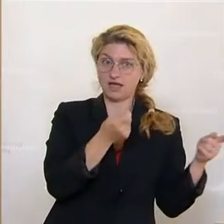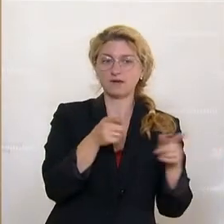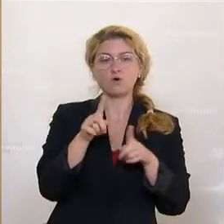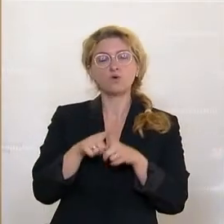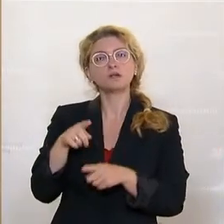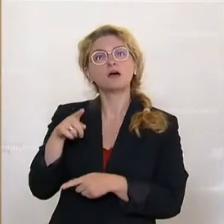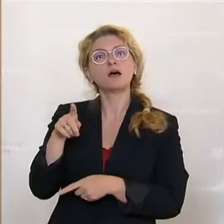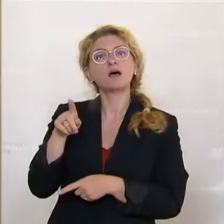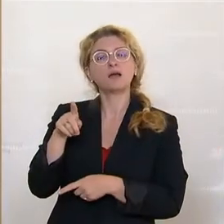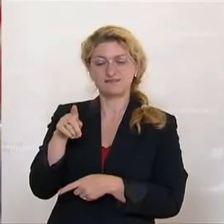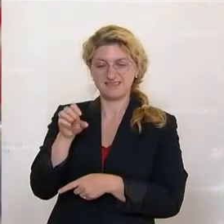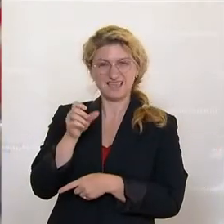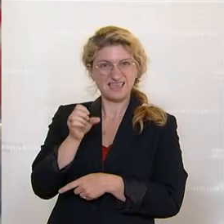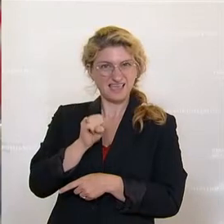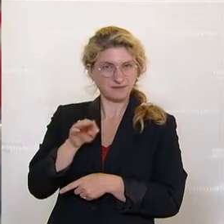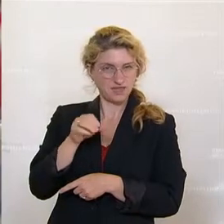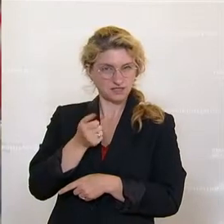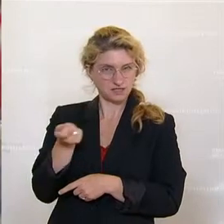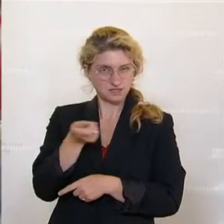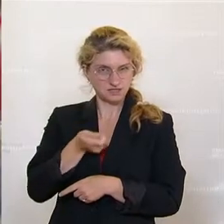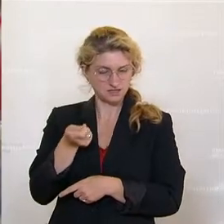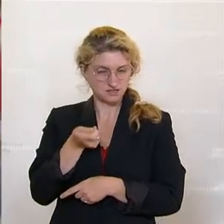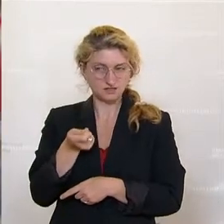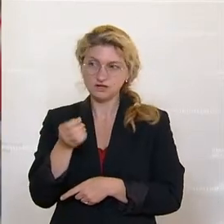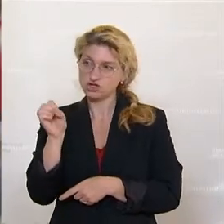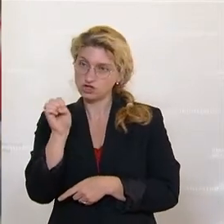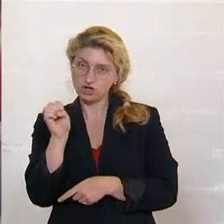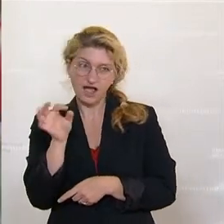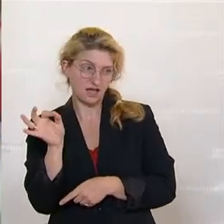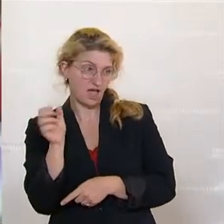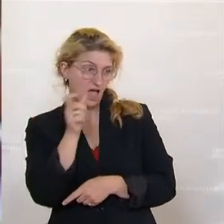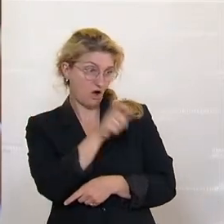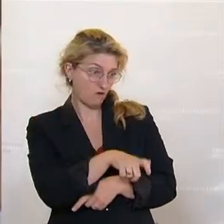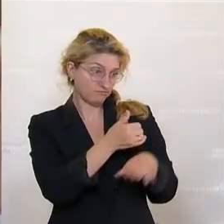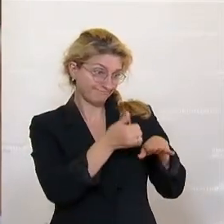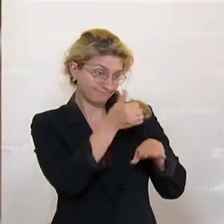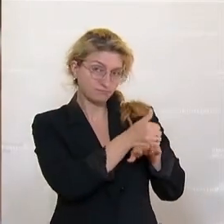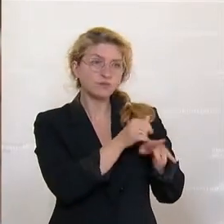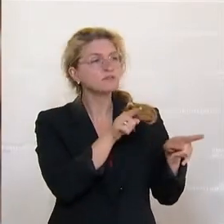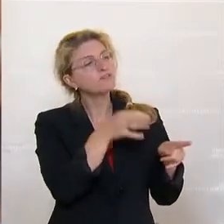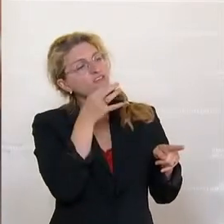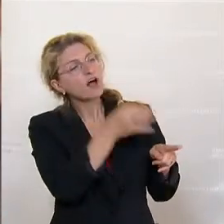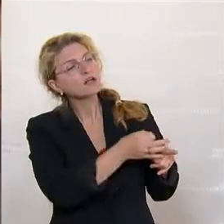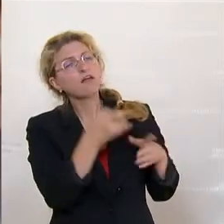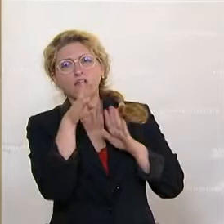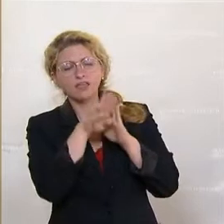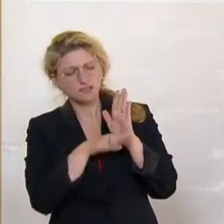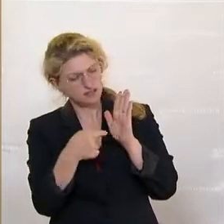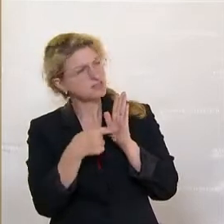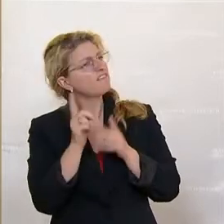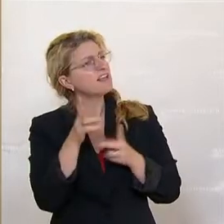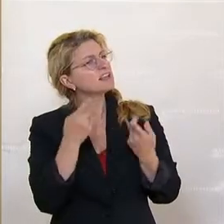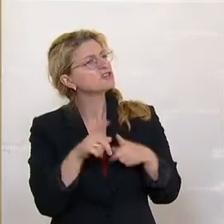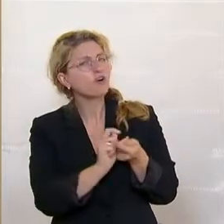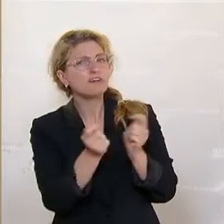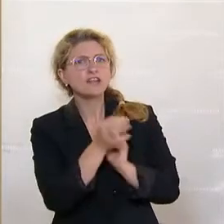von Strache an diesen Betreiber, was soll ich für, was für ein Gesetz soll ich für dich ändern. Und wir haben auf der ÖVP-Seite